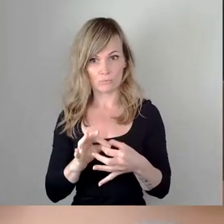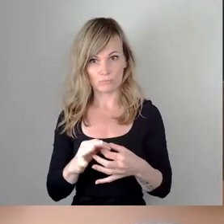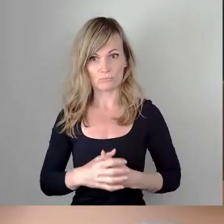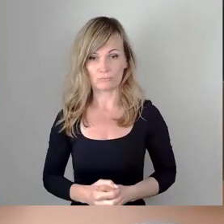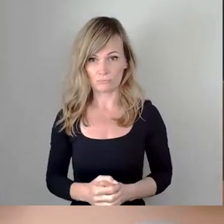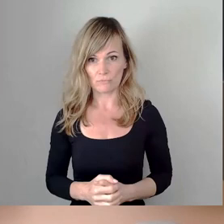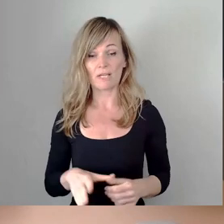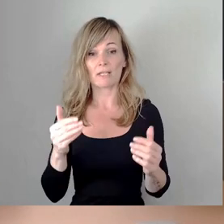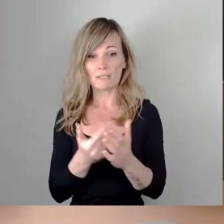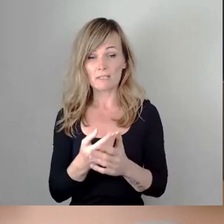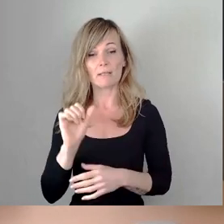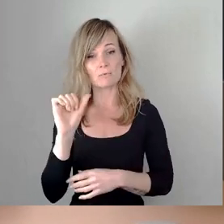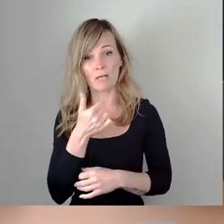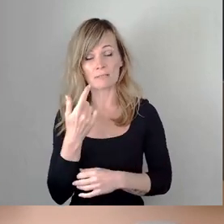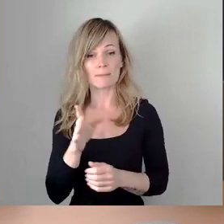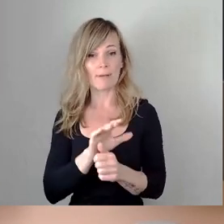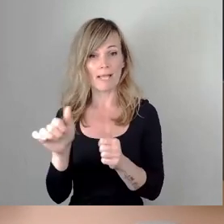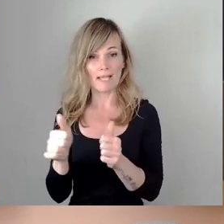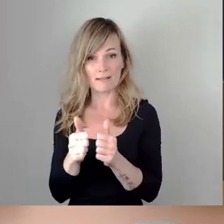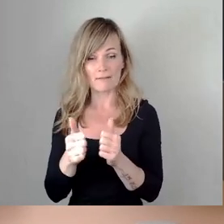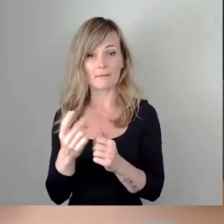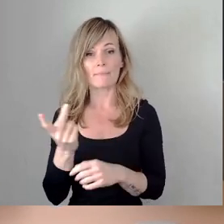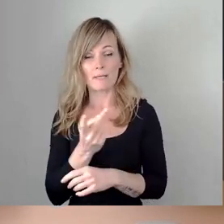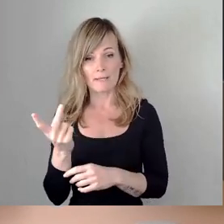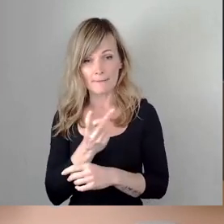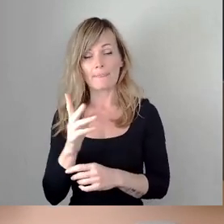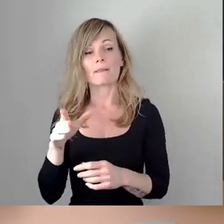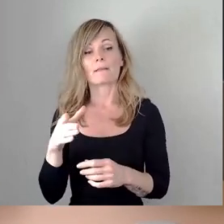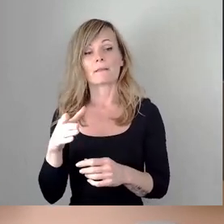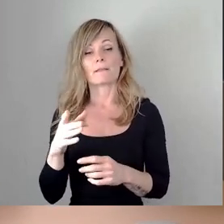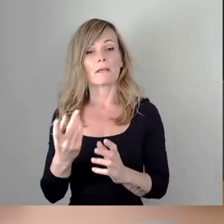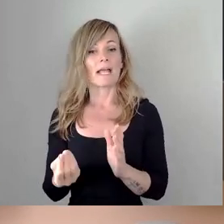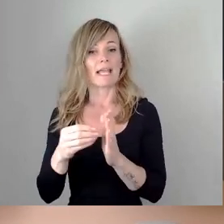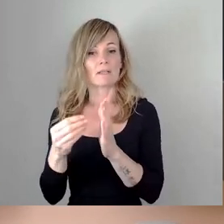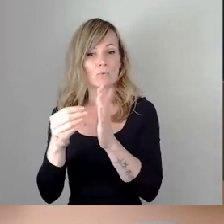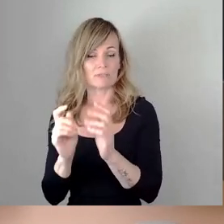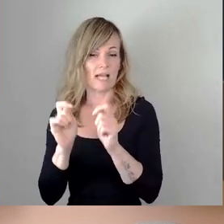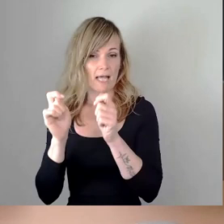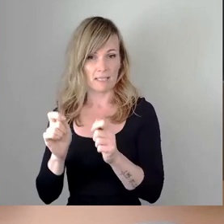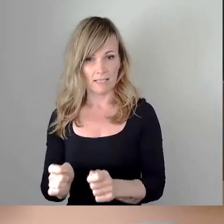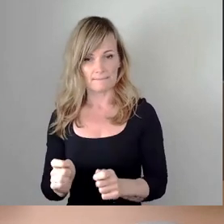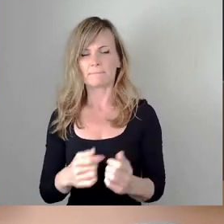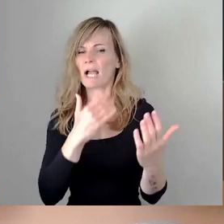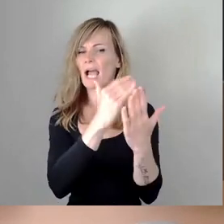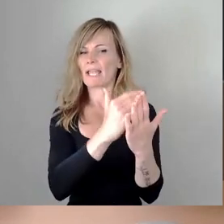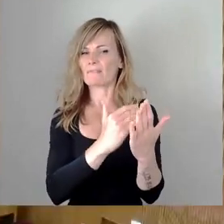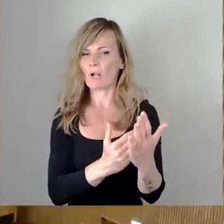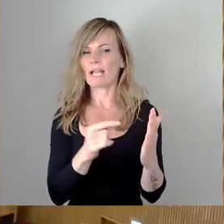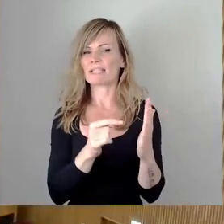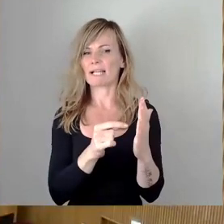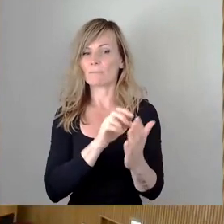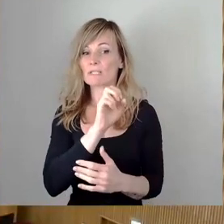beiden Ergänzungsanträge. Ich würde mal von der Reihenfolge des Datums gehen, 12. Juni,